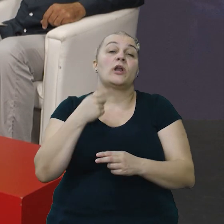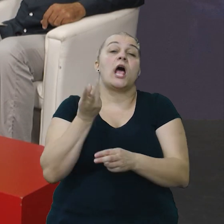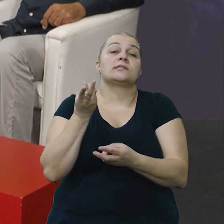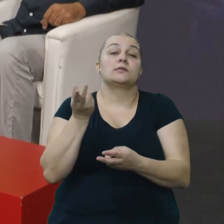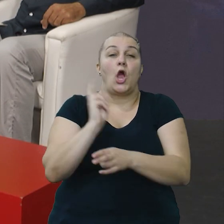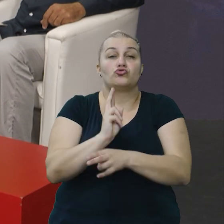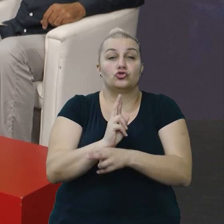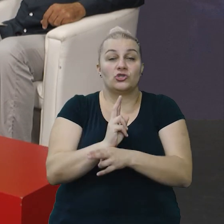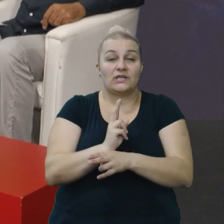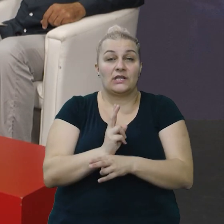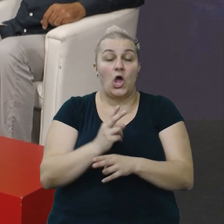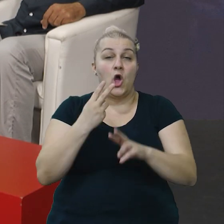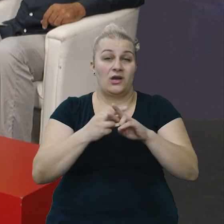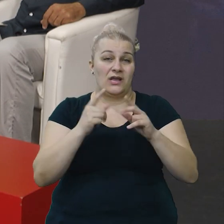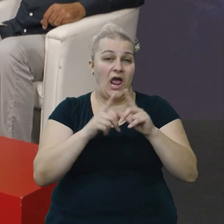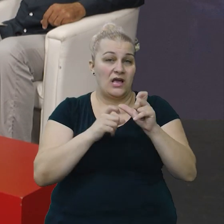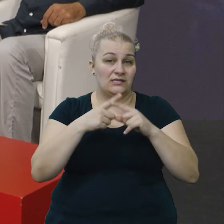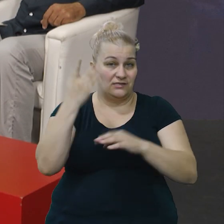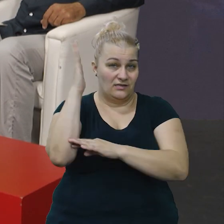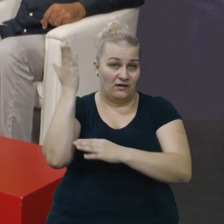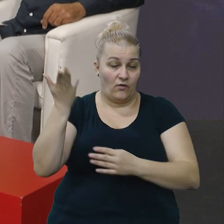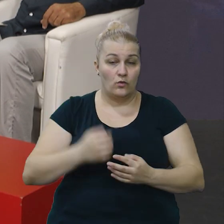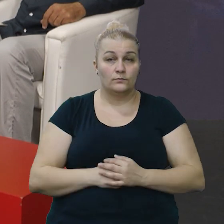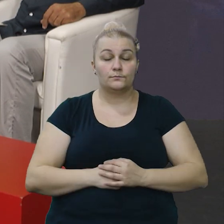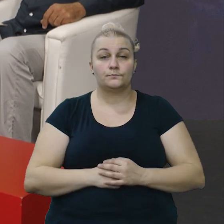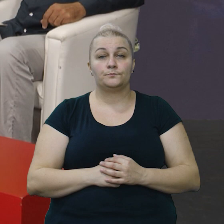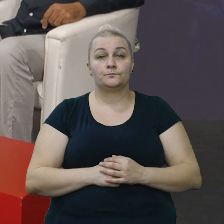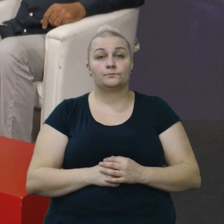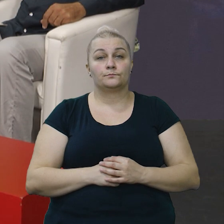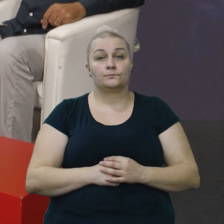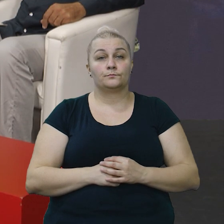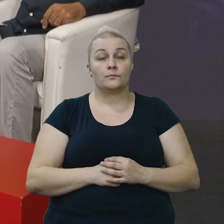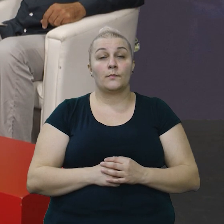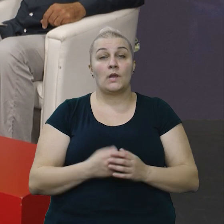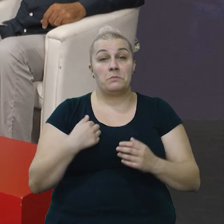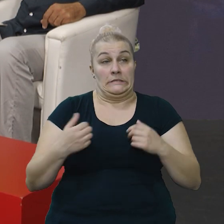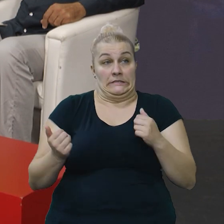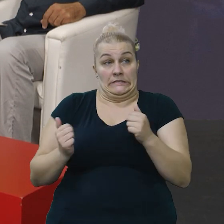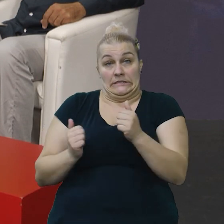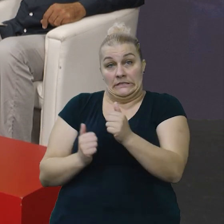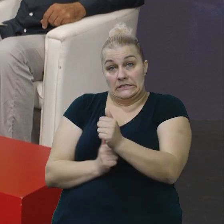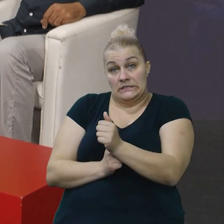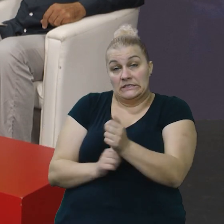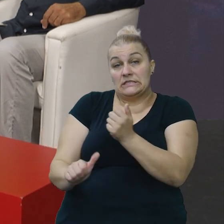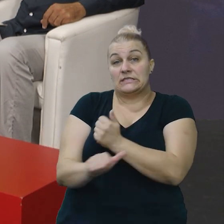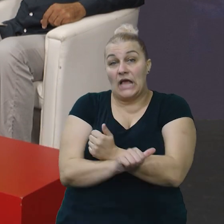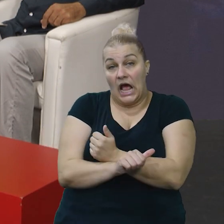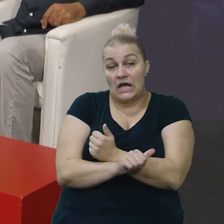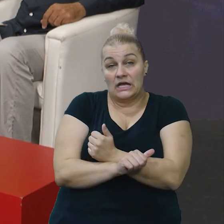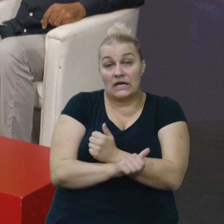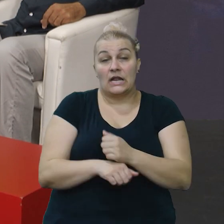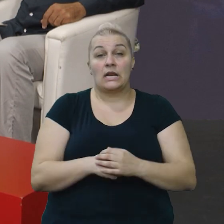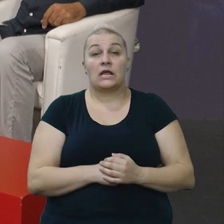Veliki hrast, mi smo iza njega se sakrili, ima malo grudobrana,